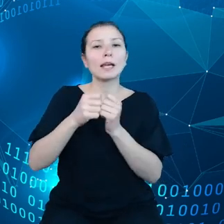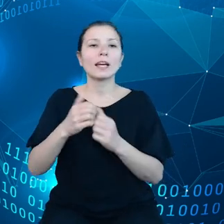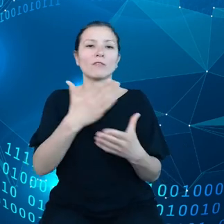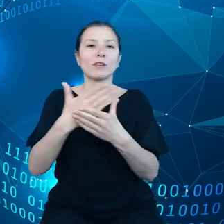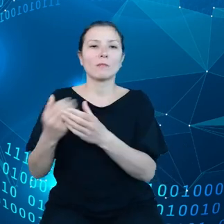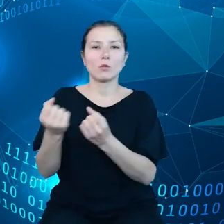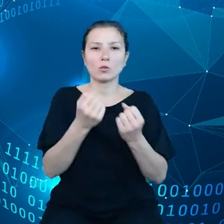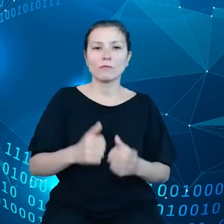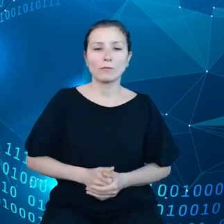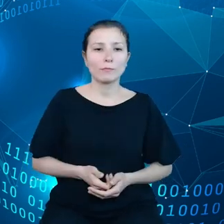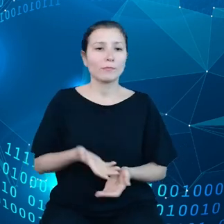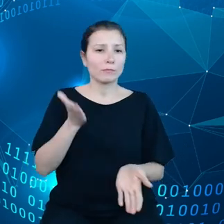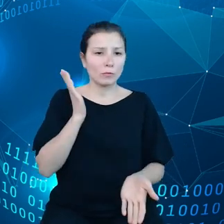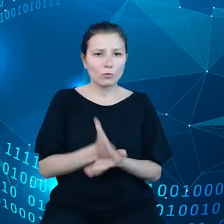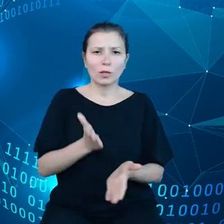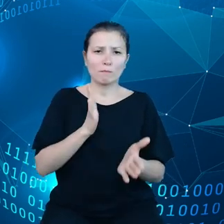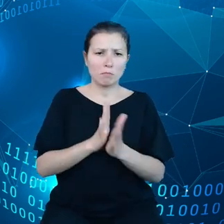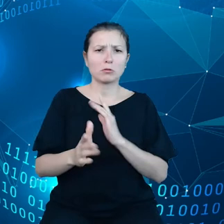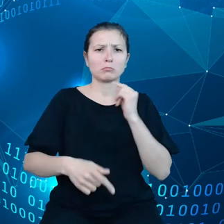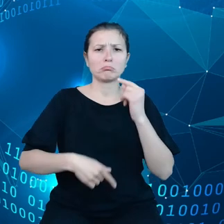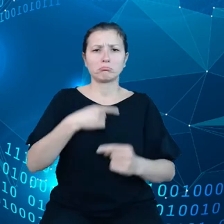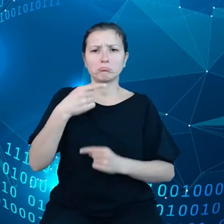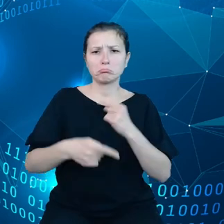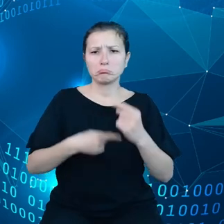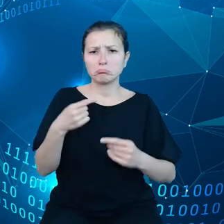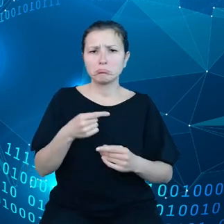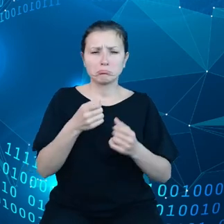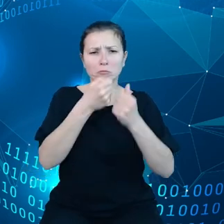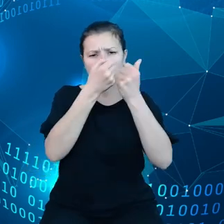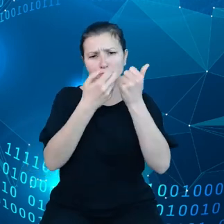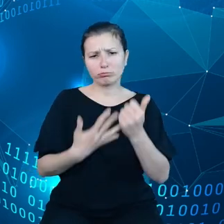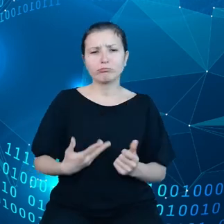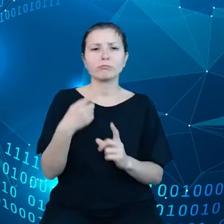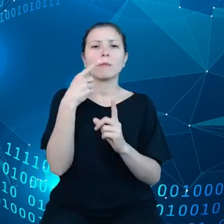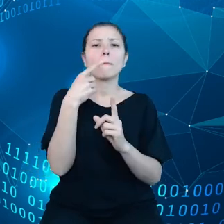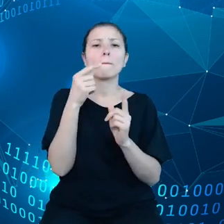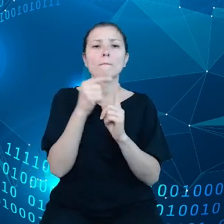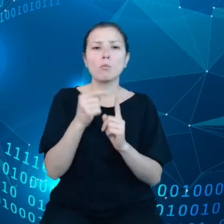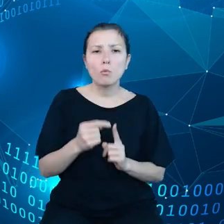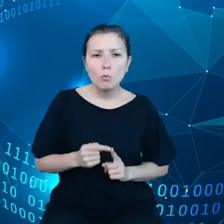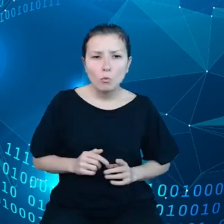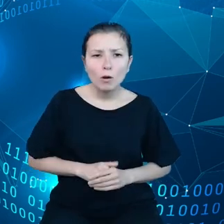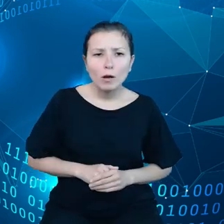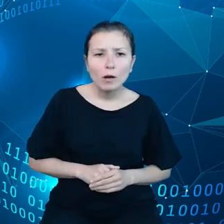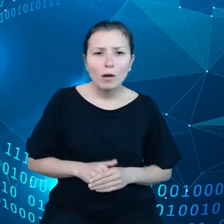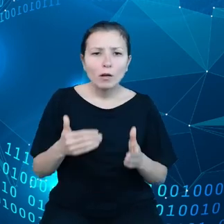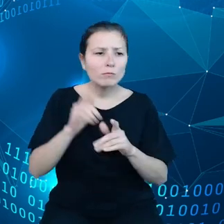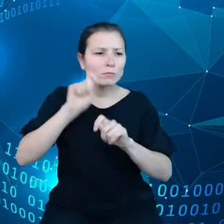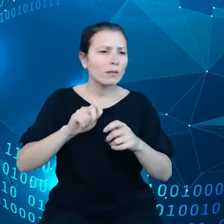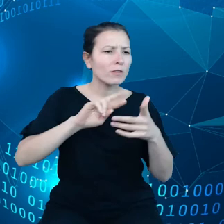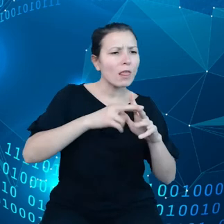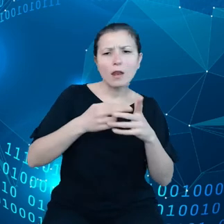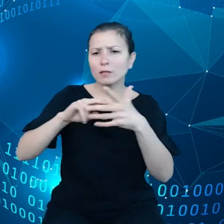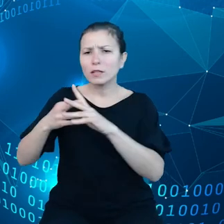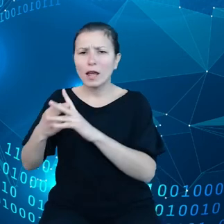proces składający się z wielu punktów. Biegania od rejestru do rejestru, próby dowiedzenia się